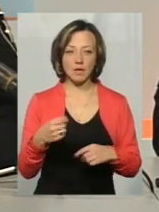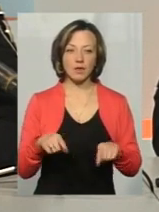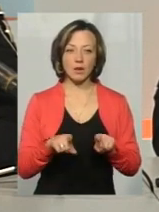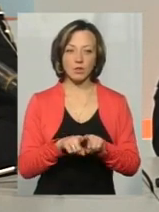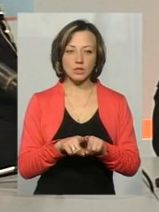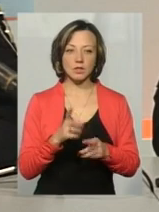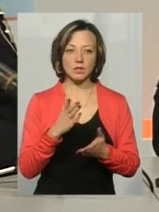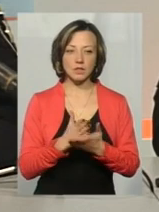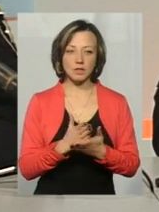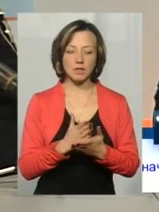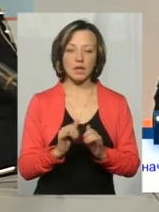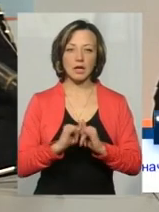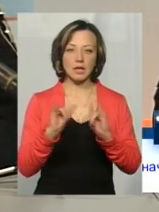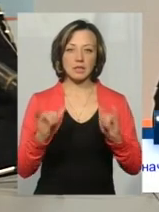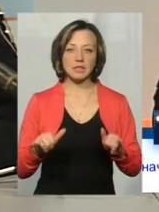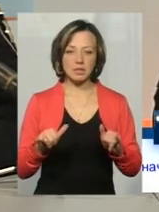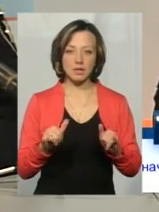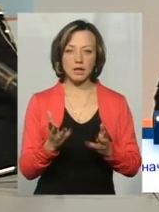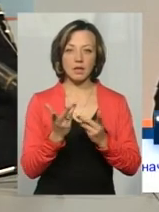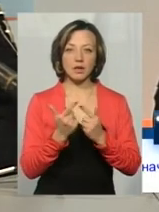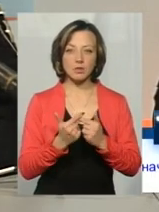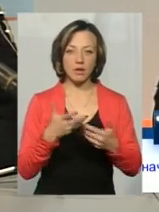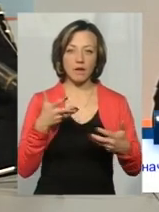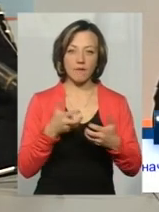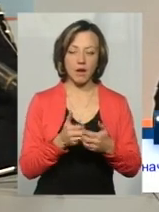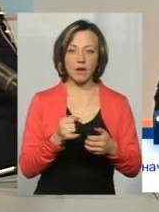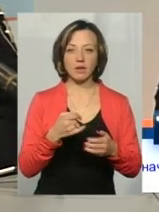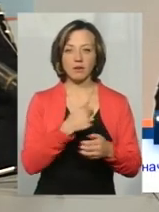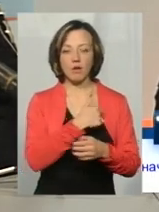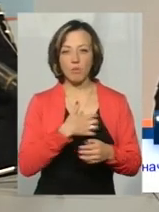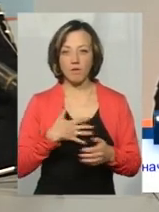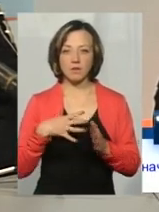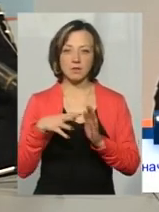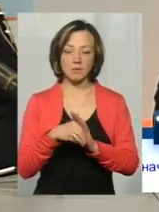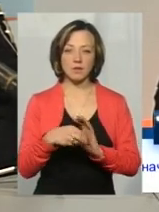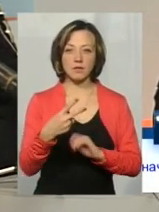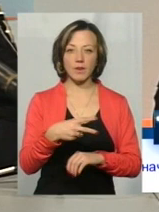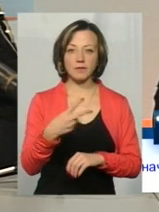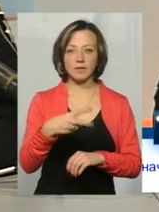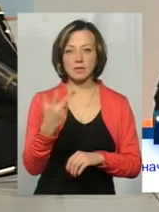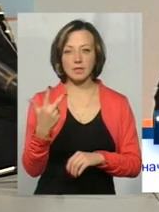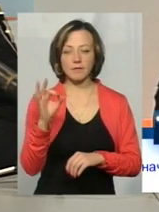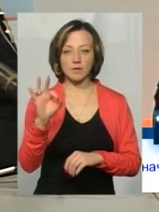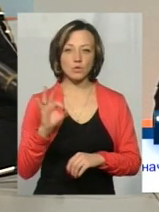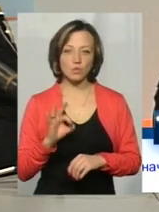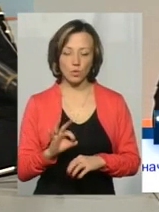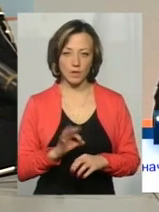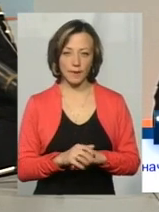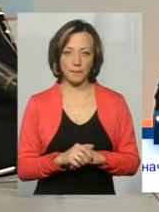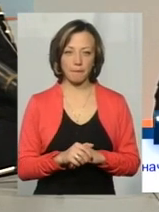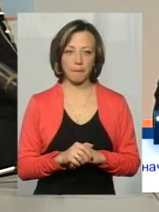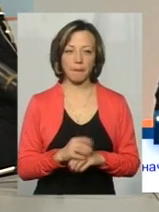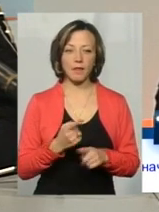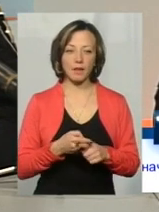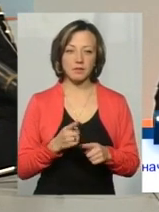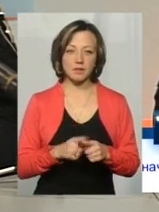спостерігається ріст дорожньо-транспортних пригод, як потравмованих, так і загиблих, в рамках 20-23% від загальної кількості, що